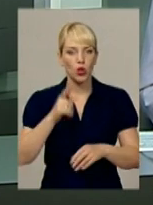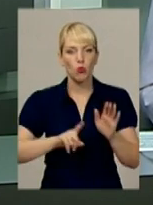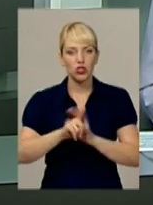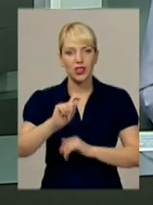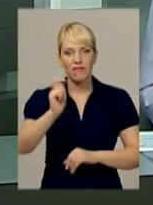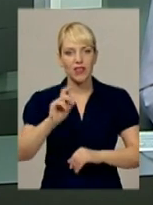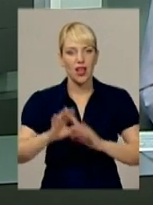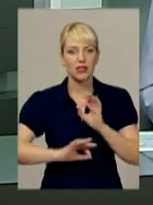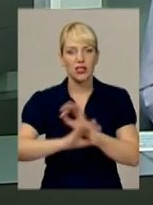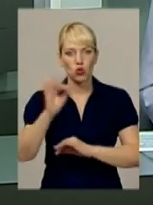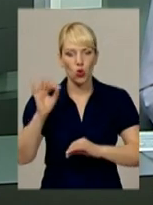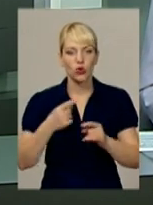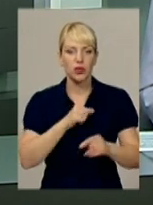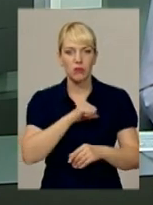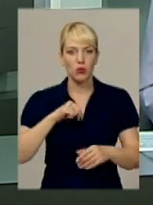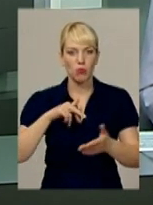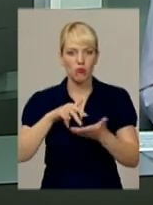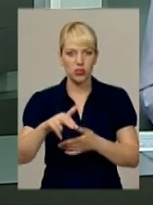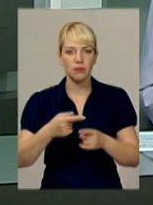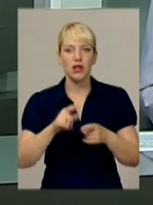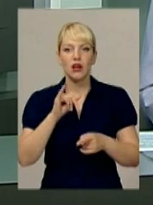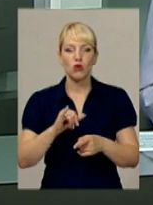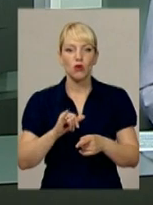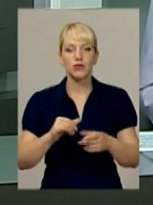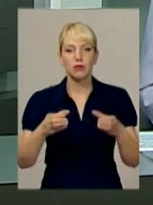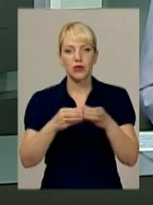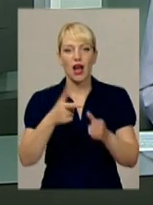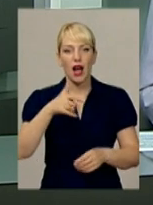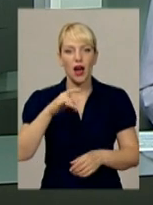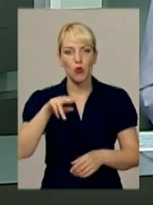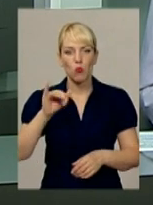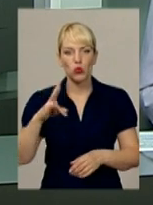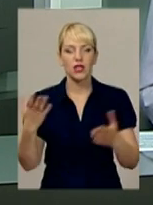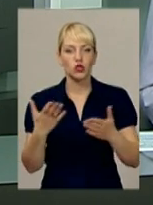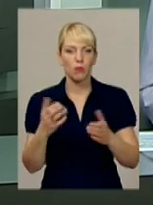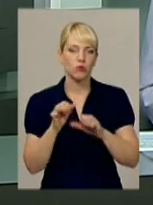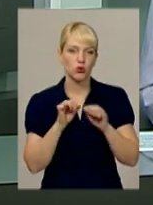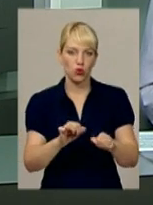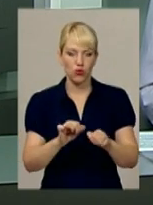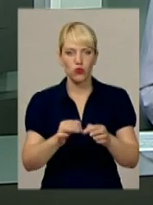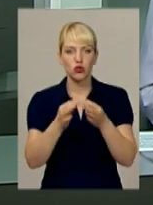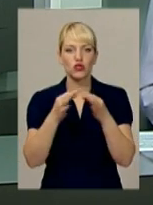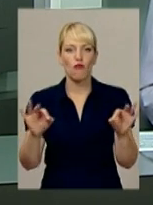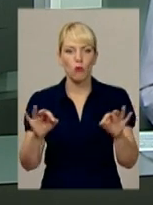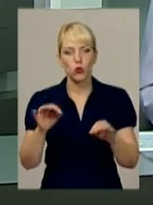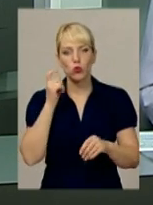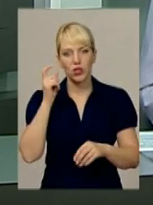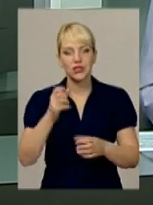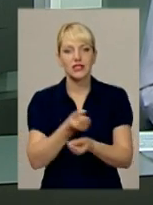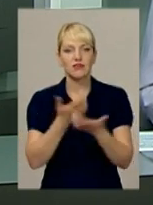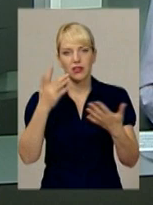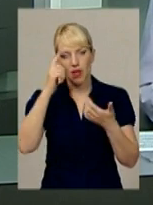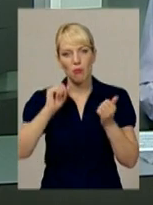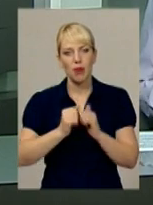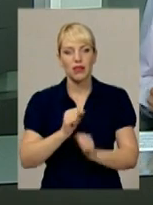Сході, пішов добровольцем у батальйон спеціального призначення «Гарпун», щоб обстоювати свободу України. Світла пам'ять герою.